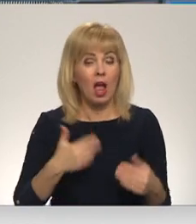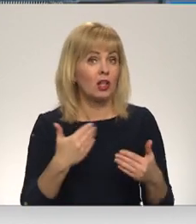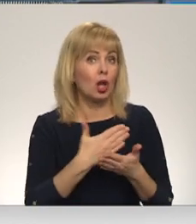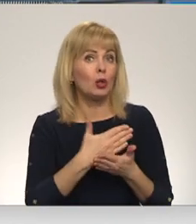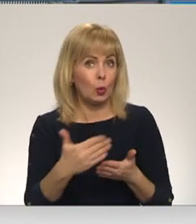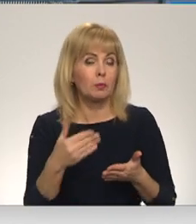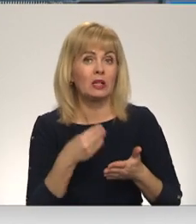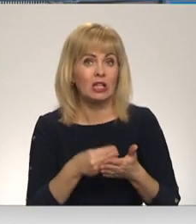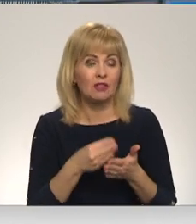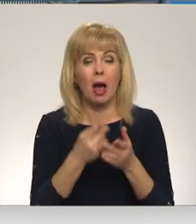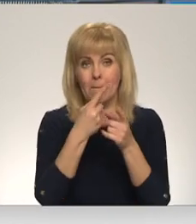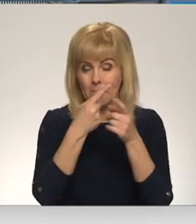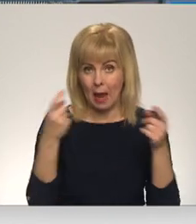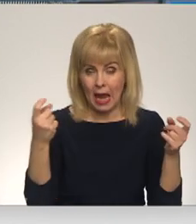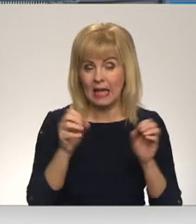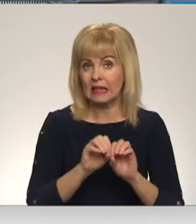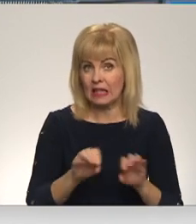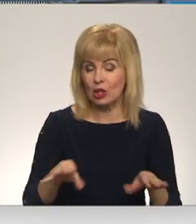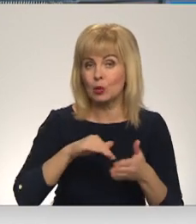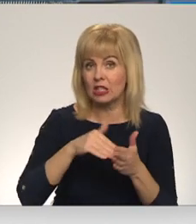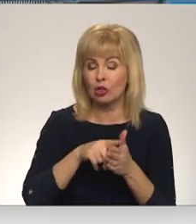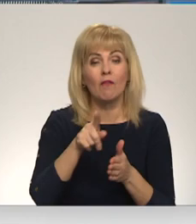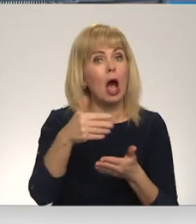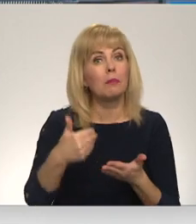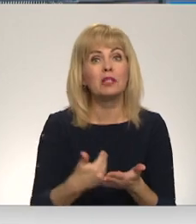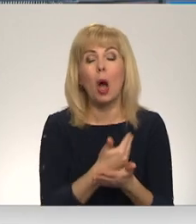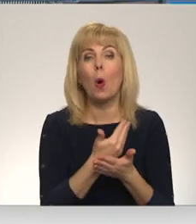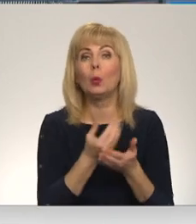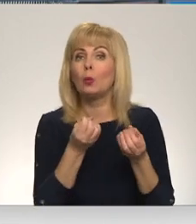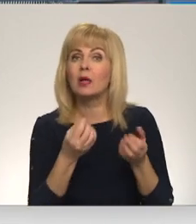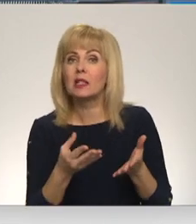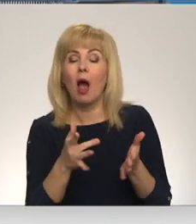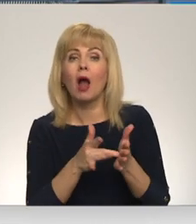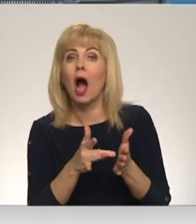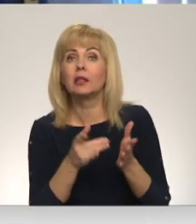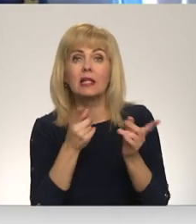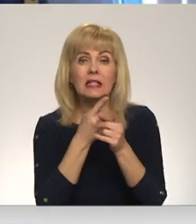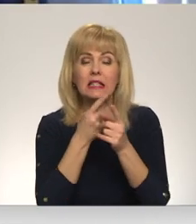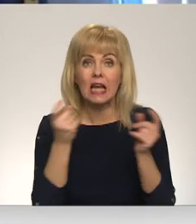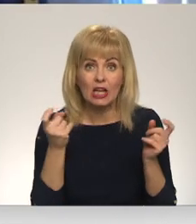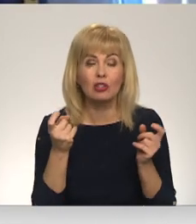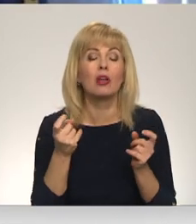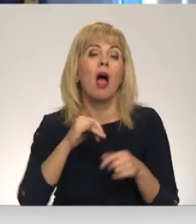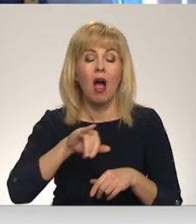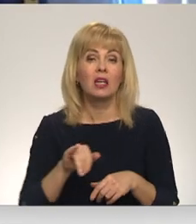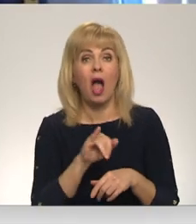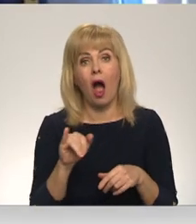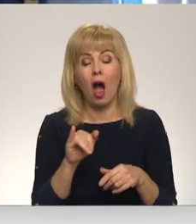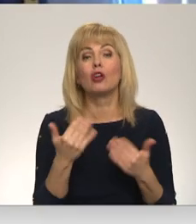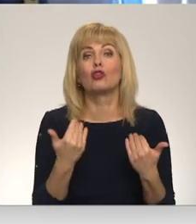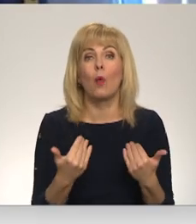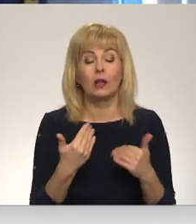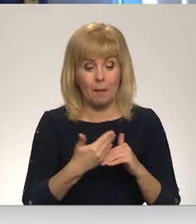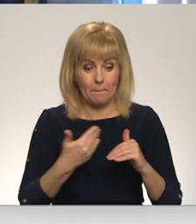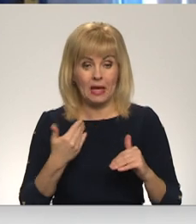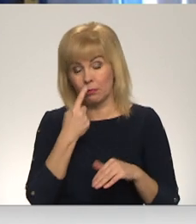izvērtēt mēdiju situāciju, vai jums ir kādi jauni secinājumi un ziņas? Jā, šodien, aptuveni